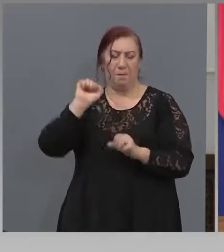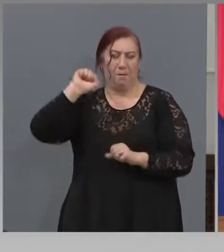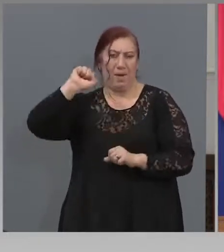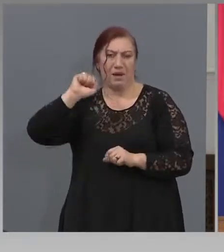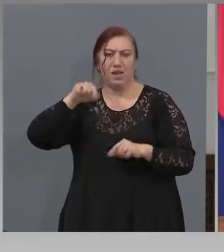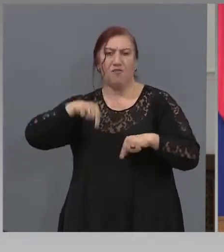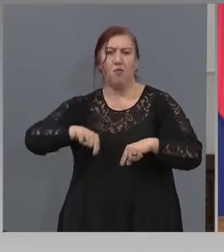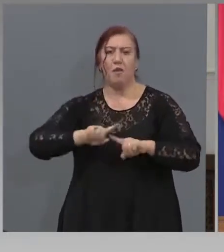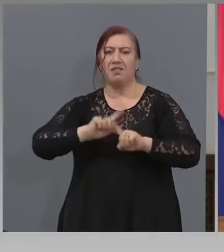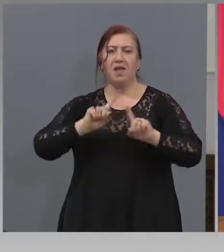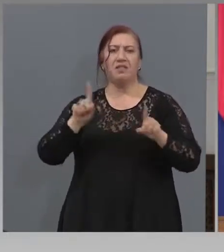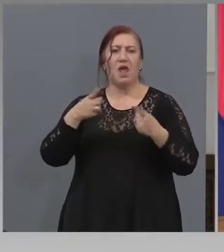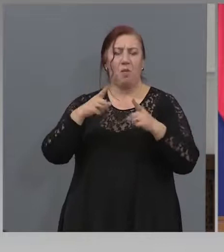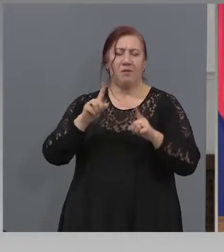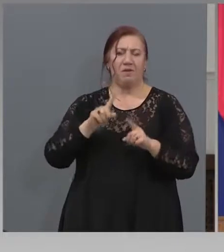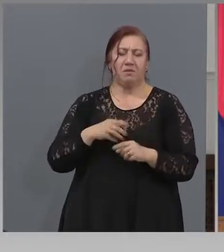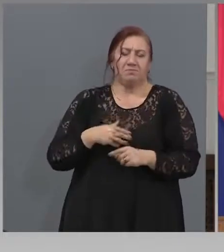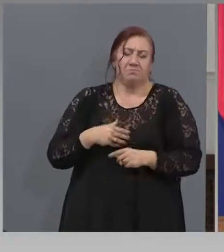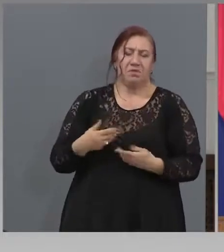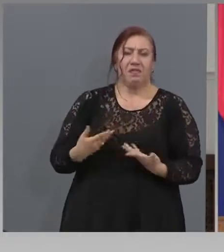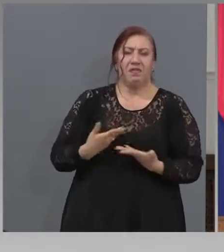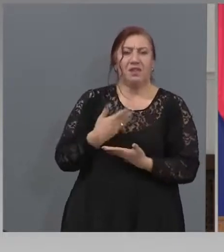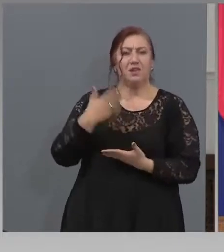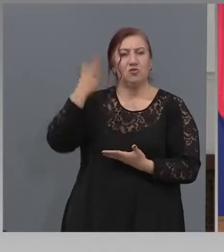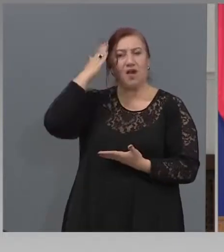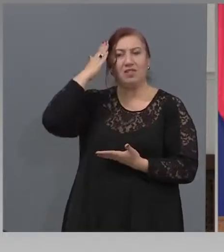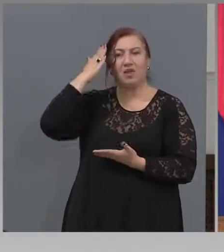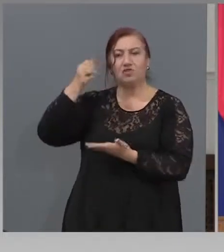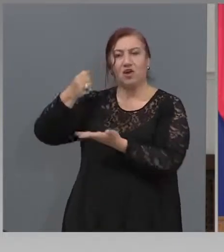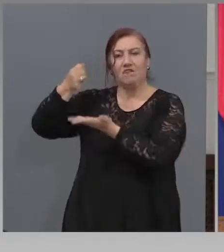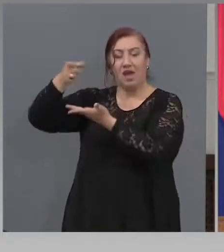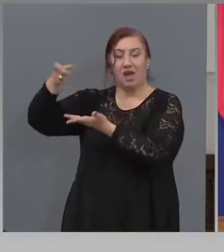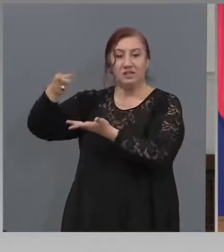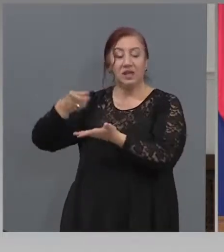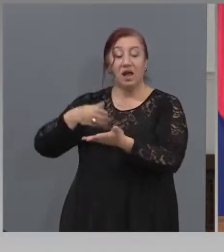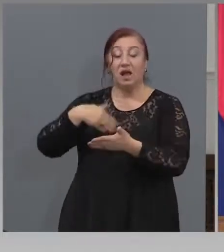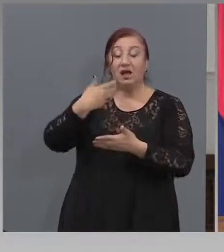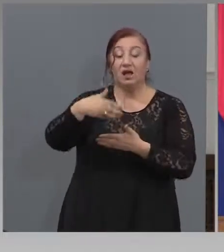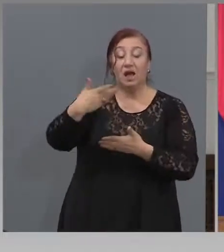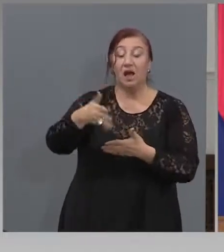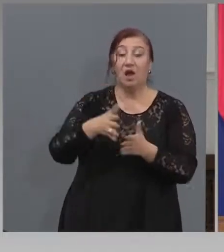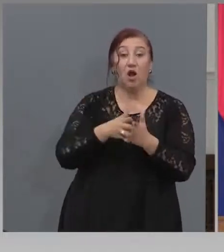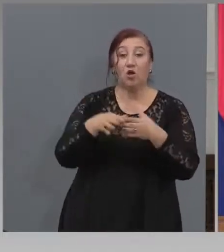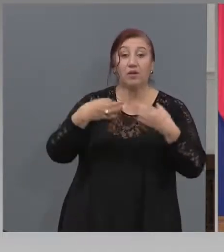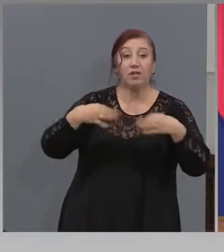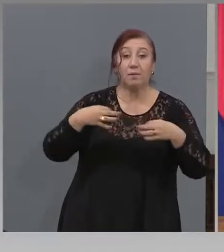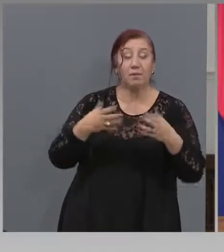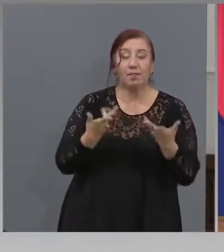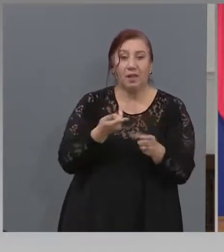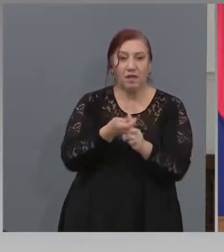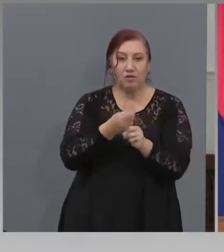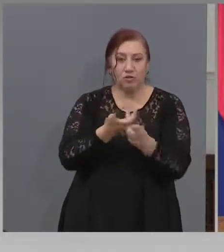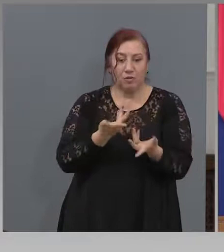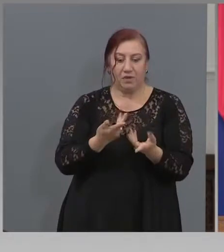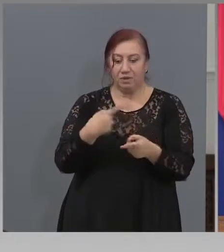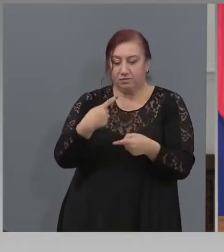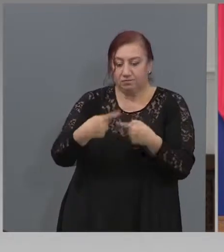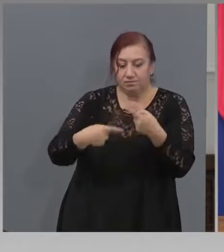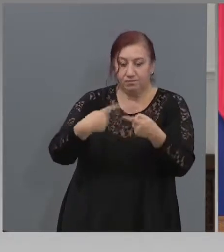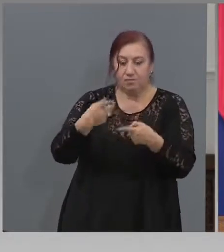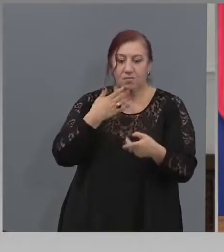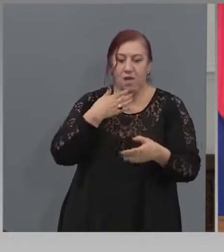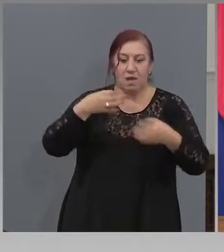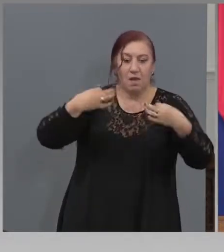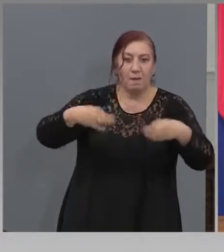държавната хазна и хората как ще обеднеят последствия. Щото последствията са тежки. И второ, те ако се